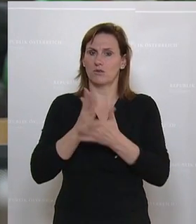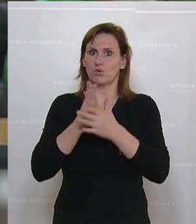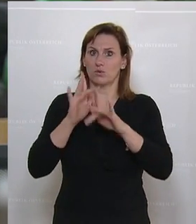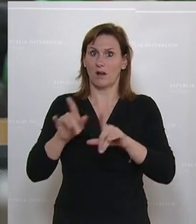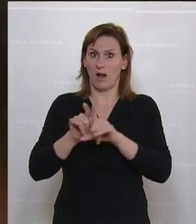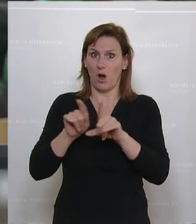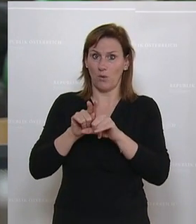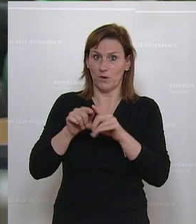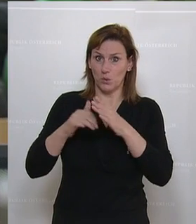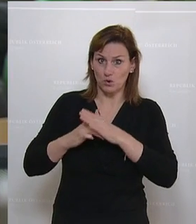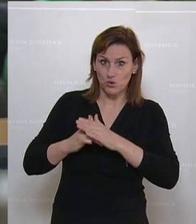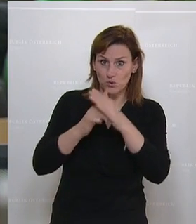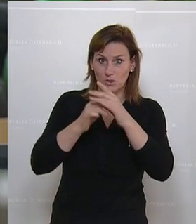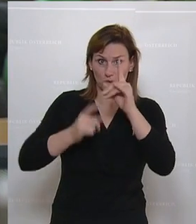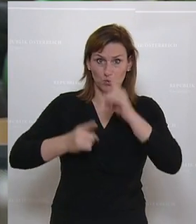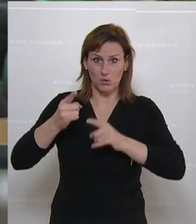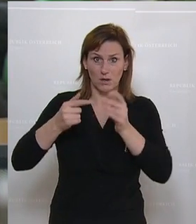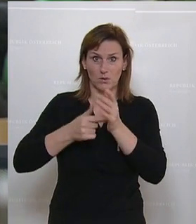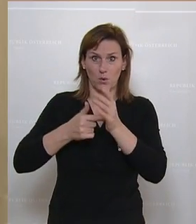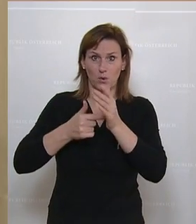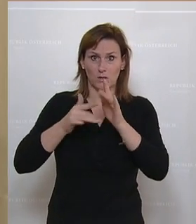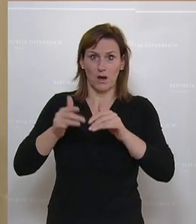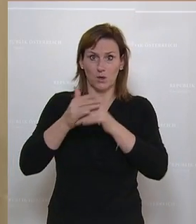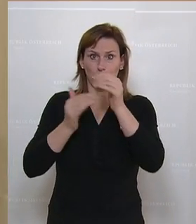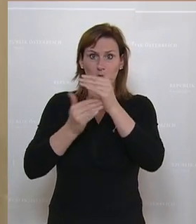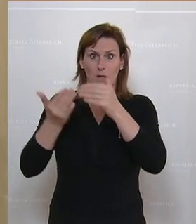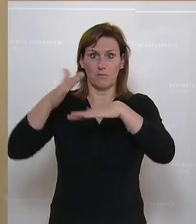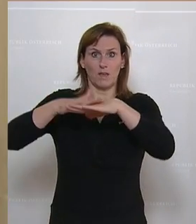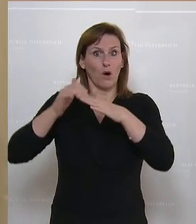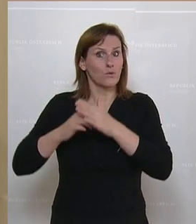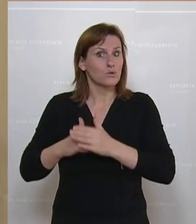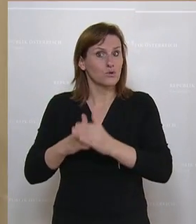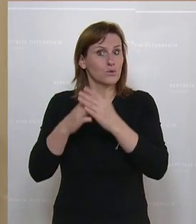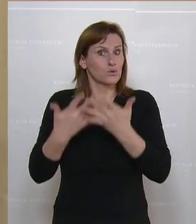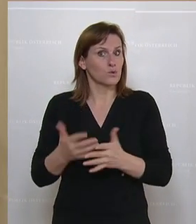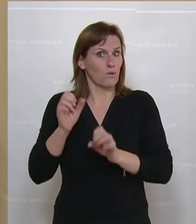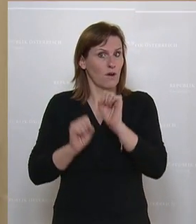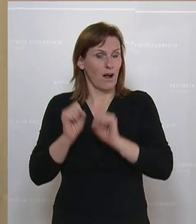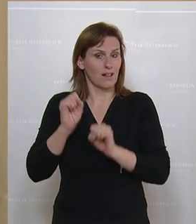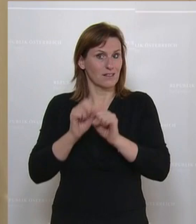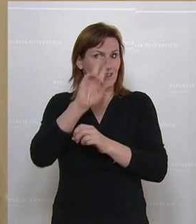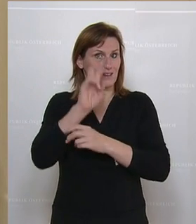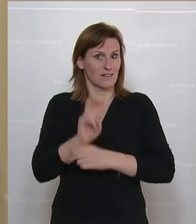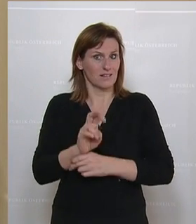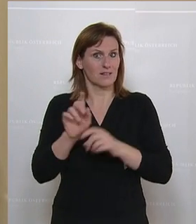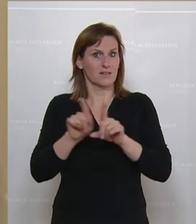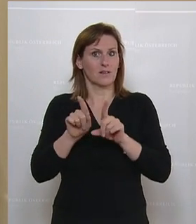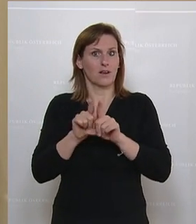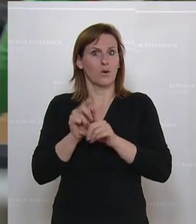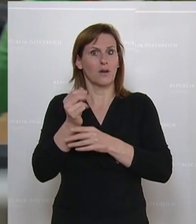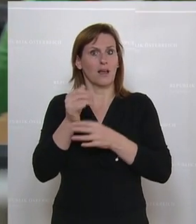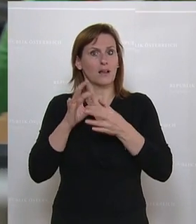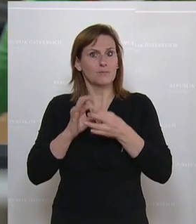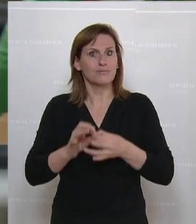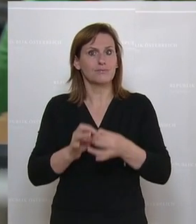Militärbudgets von totalitären Systemen. Auch das sollte man sich anschauen. Und schlussendlich sollte man die EZA-Gelder nicht auch davon abhängig